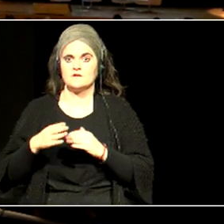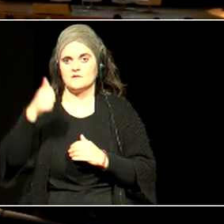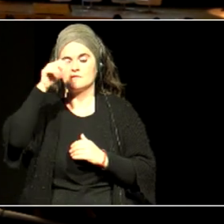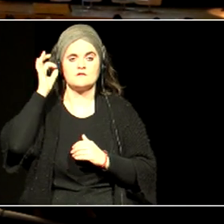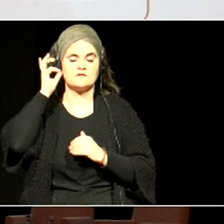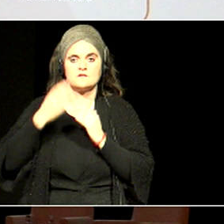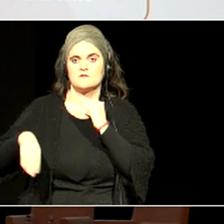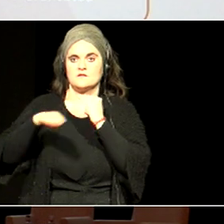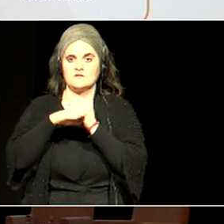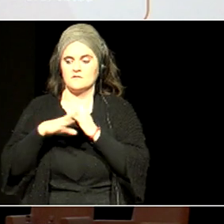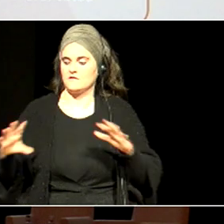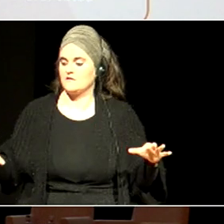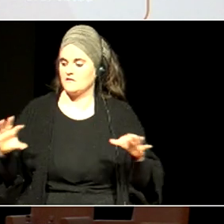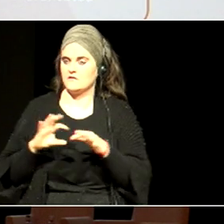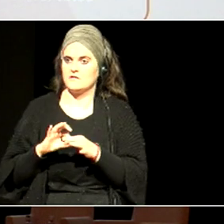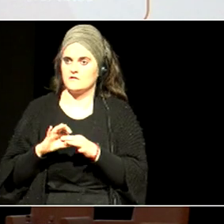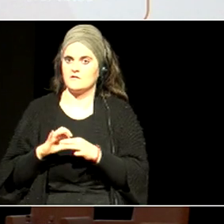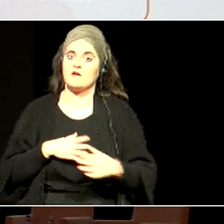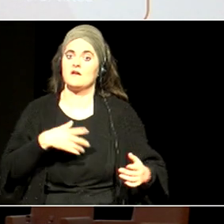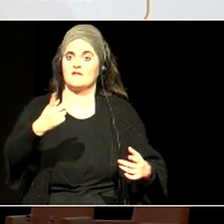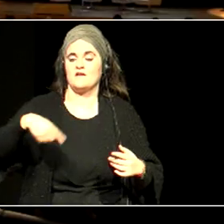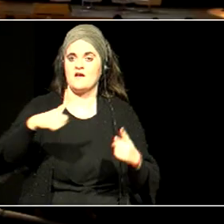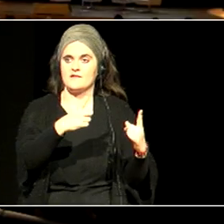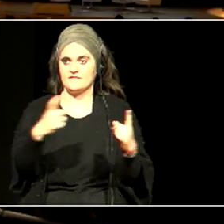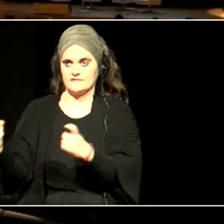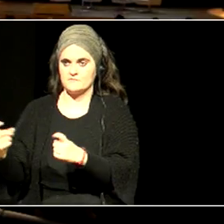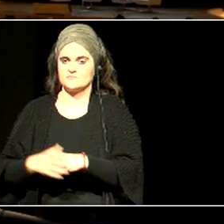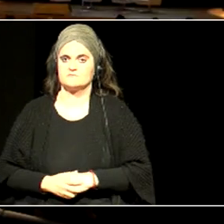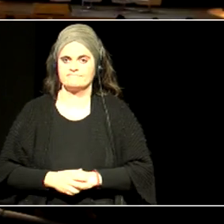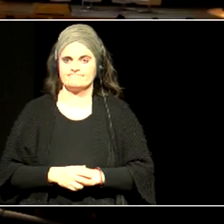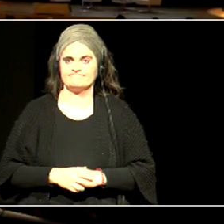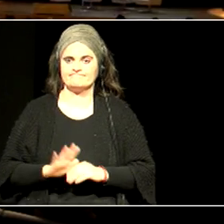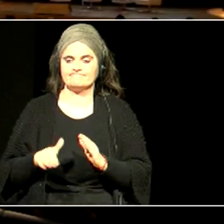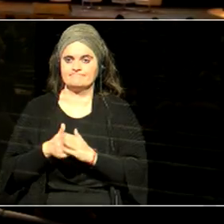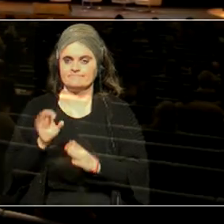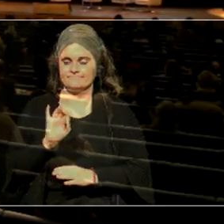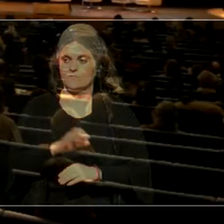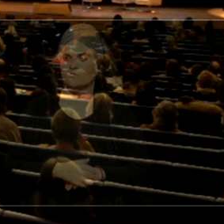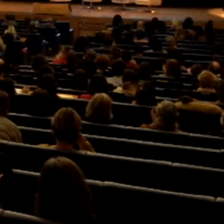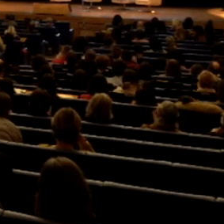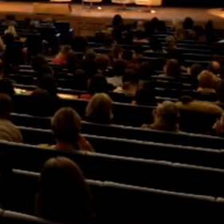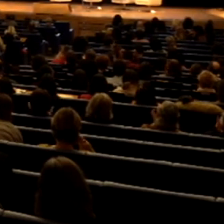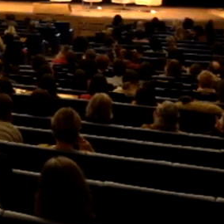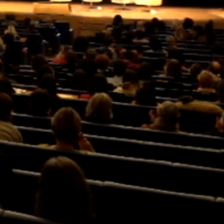egindezagun. Behar zaitu ustegu, gero arte. eta, batzak.